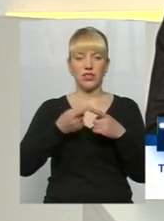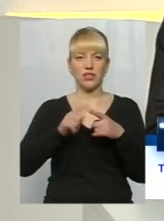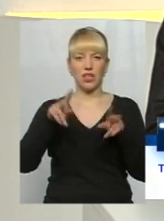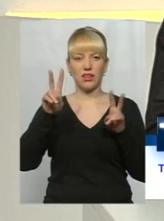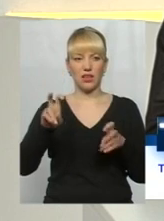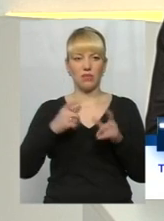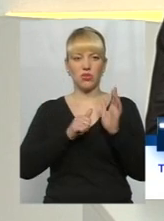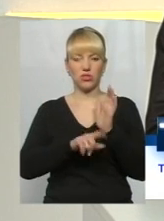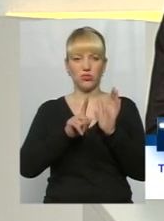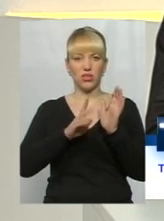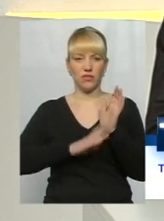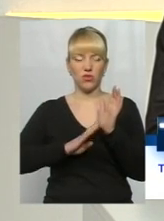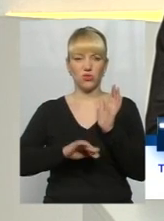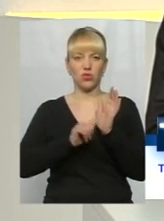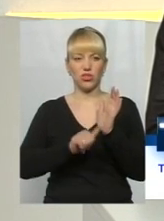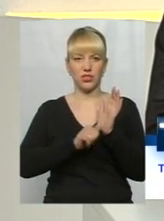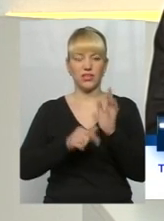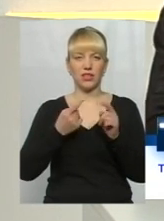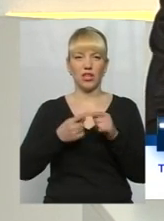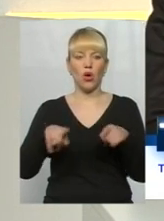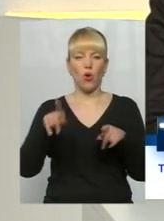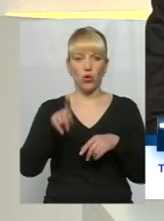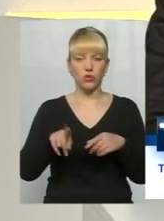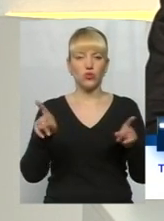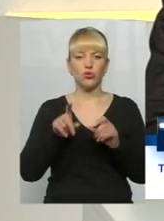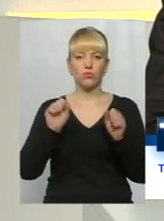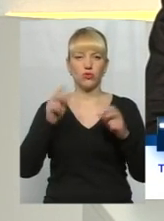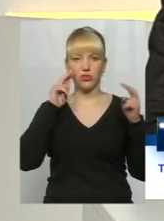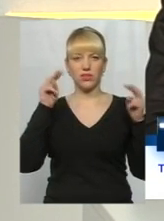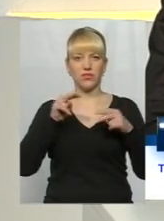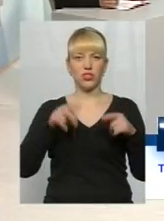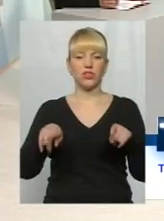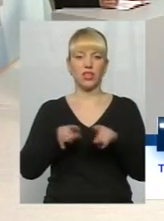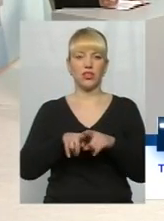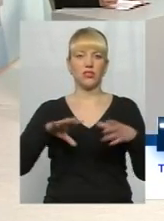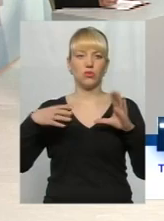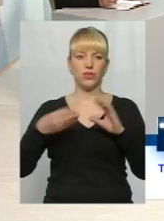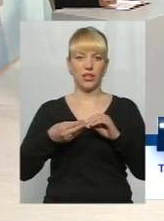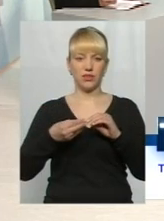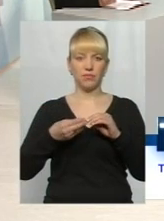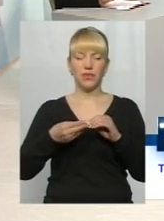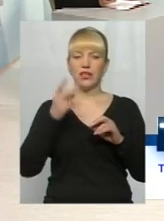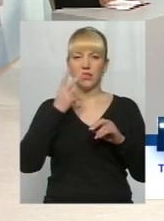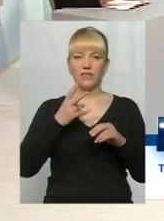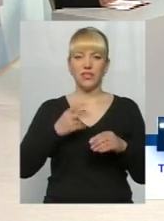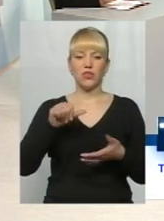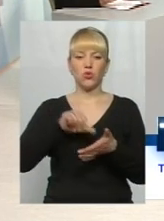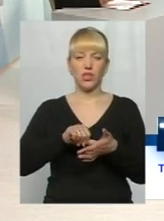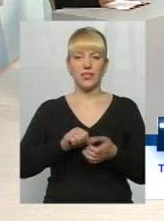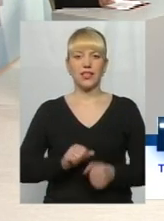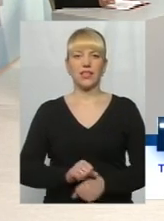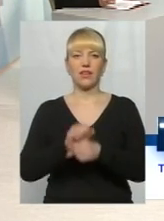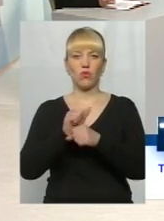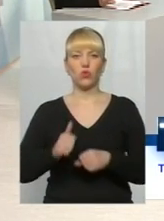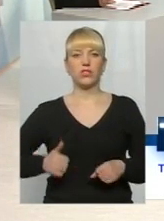– 61-90-60. Отож, про що можуть свідчити ці результати? Дивіться, учасники Революції Гідності